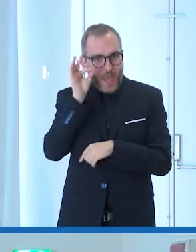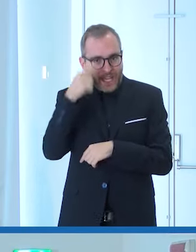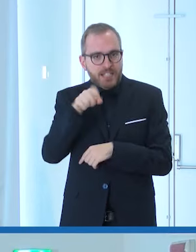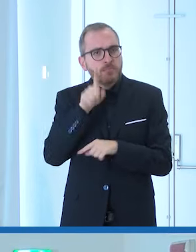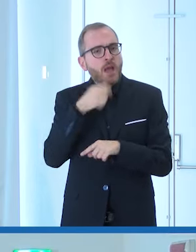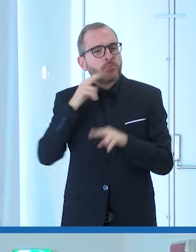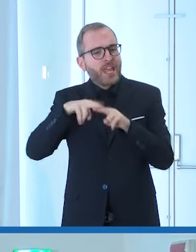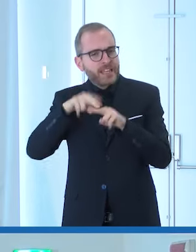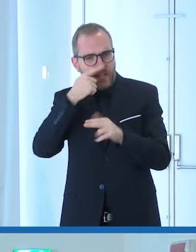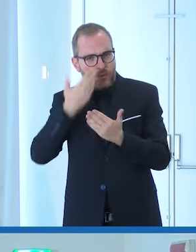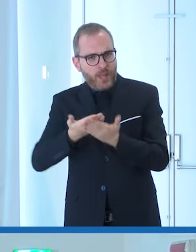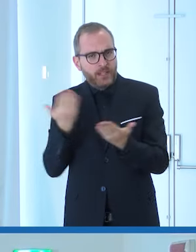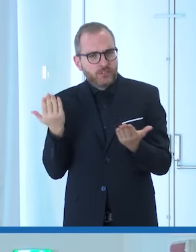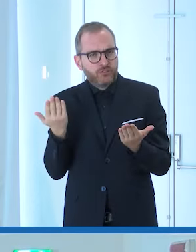'italiano